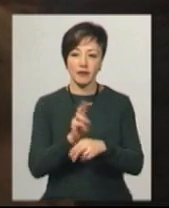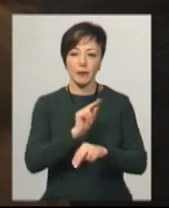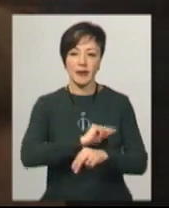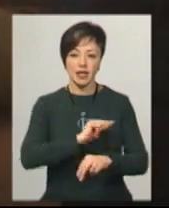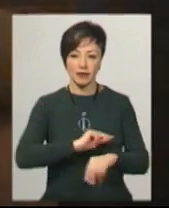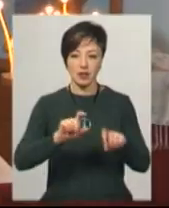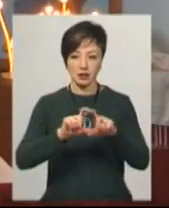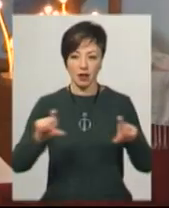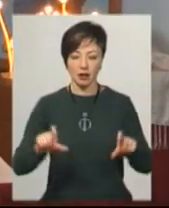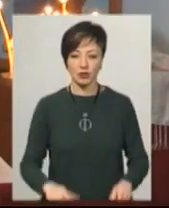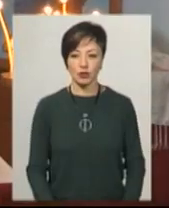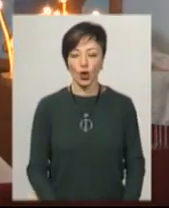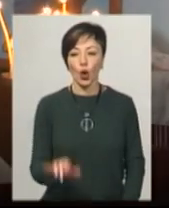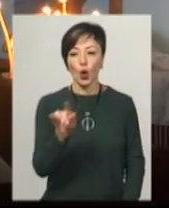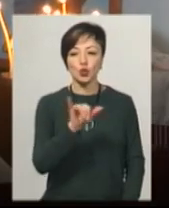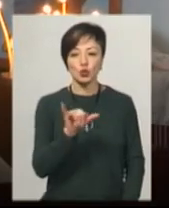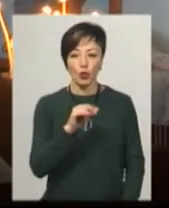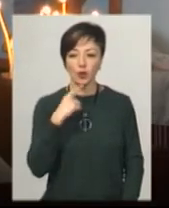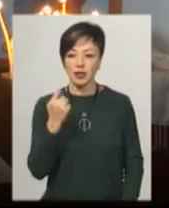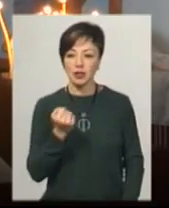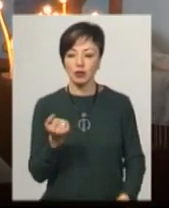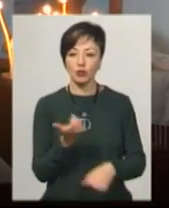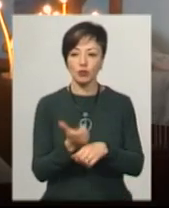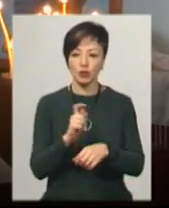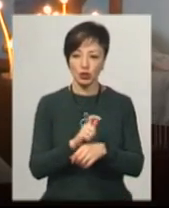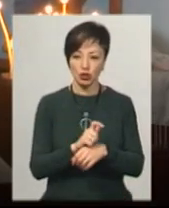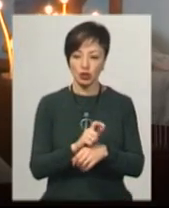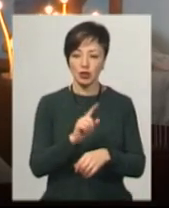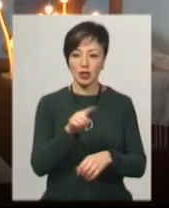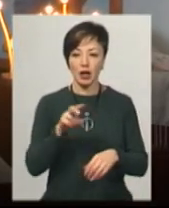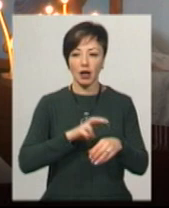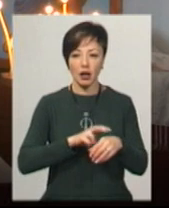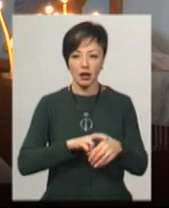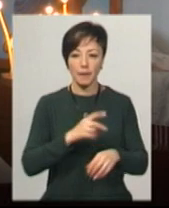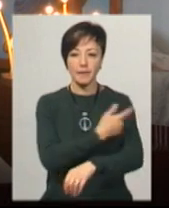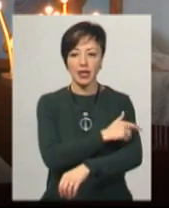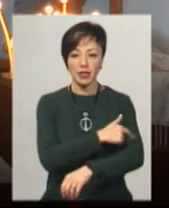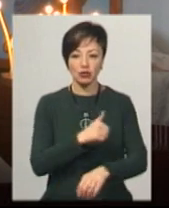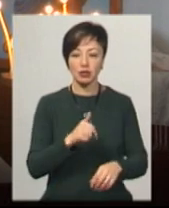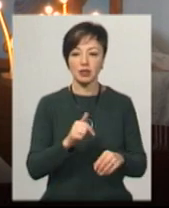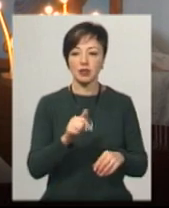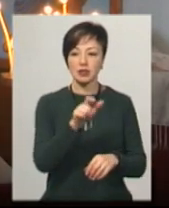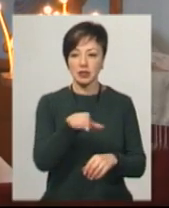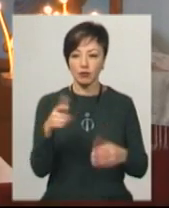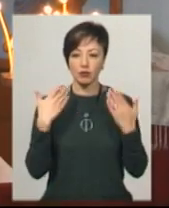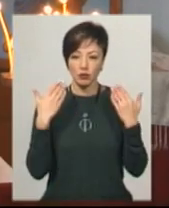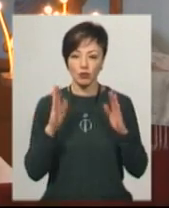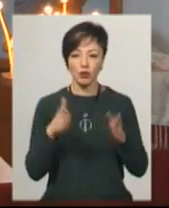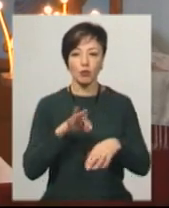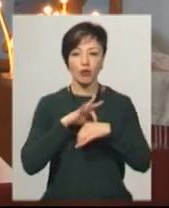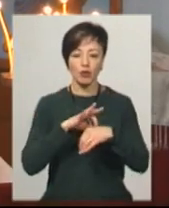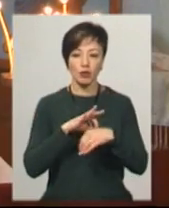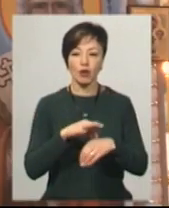працівники закладу. Суботу-неділя, так як більшість лікарів і медичних сестер відпочивають, то буде